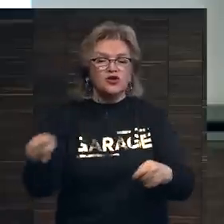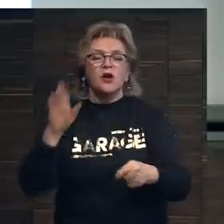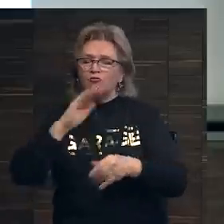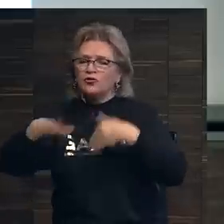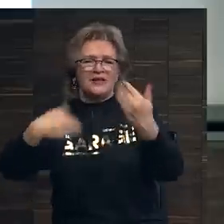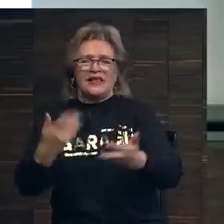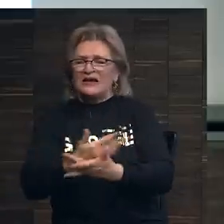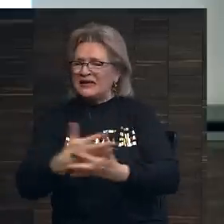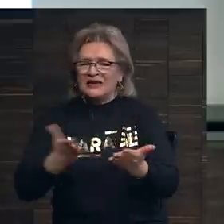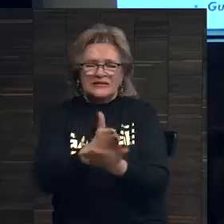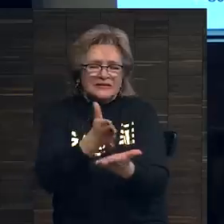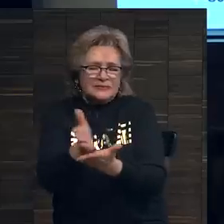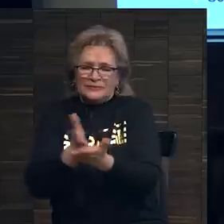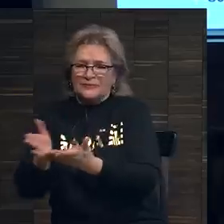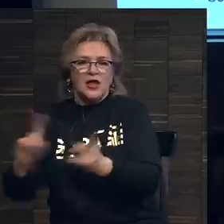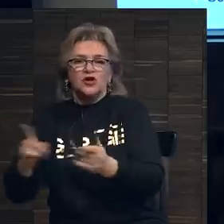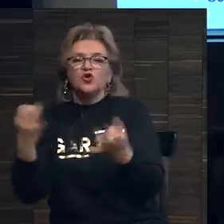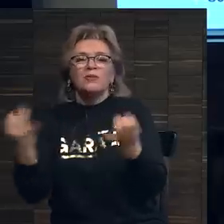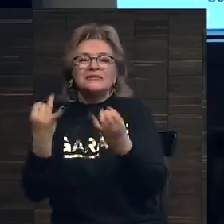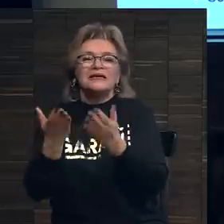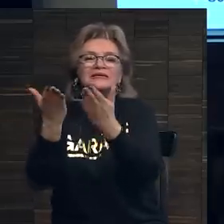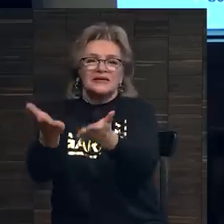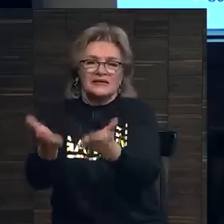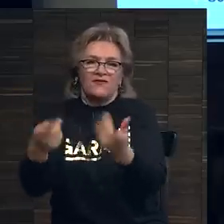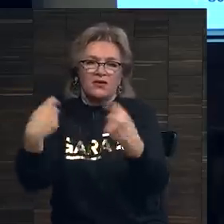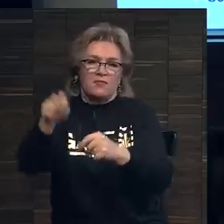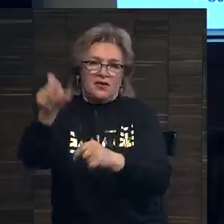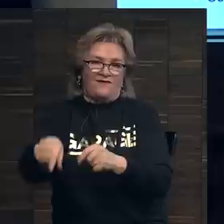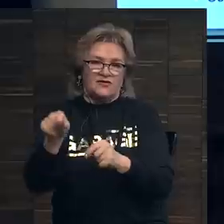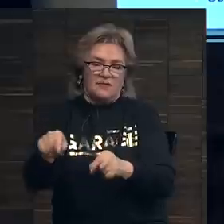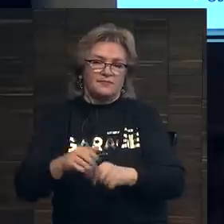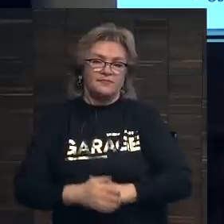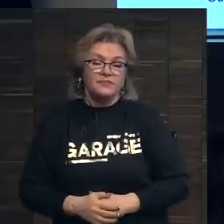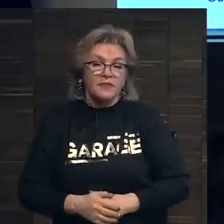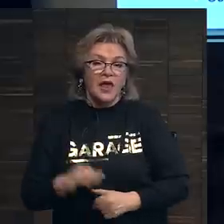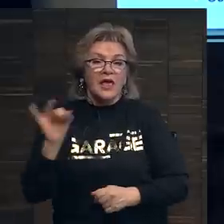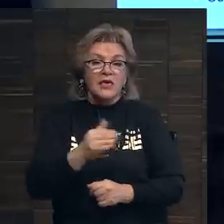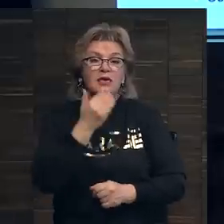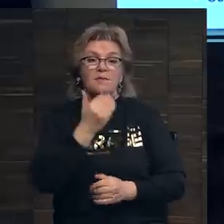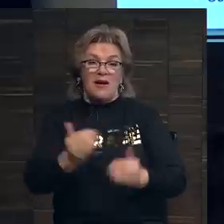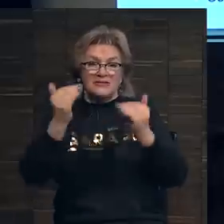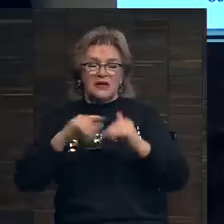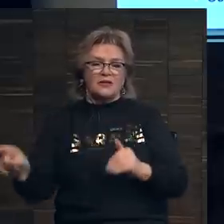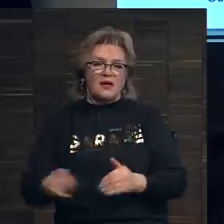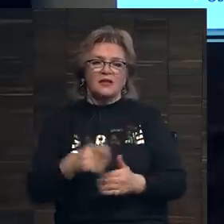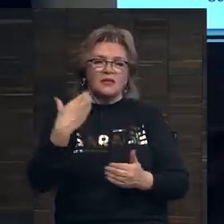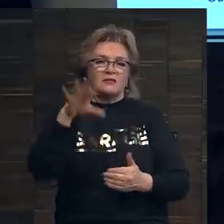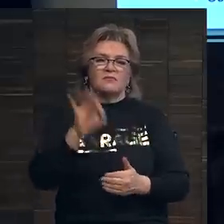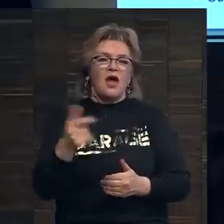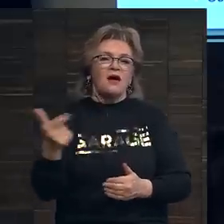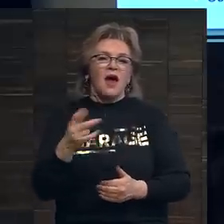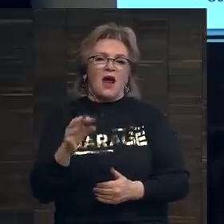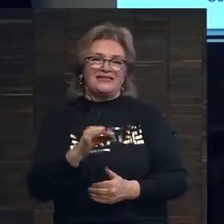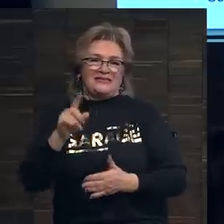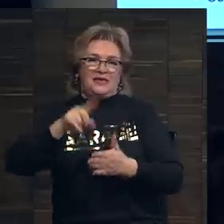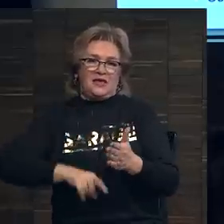будут предлагать все эти разные стратегии, чтобы заинтересовать продавца. И последнее это гарантии, очень интересный